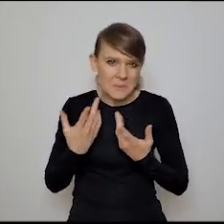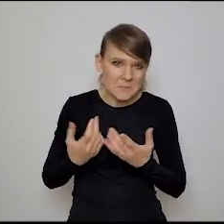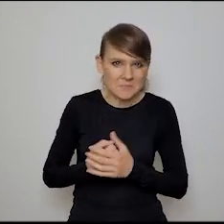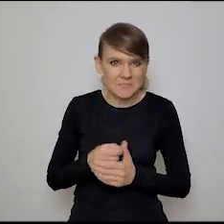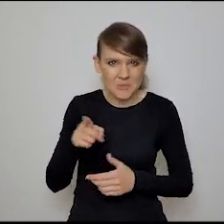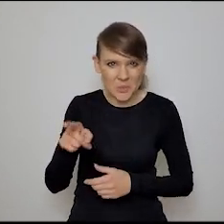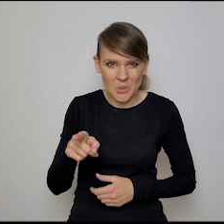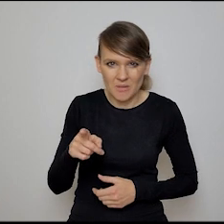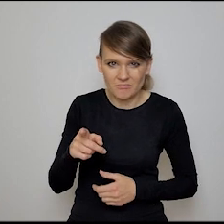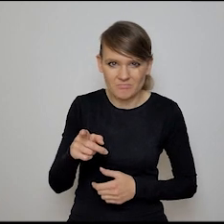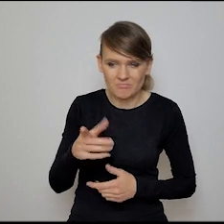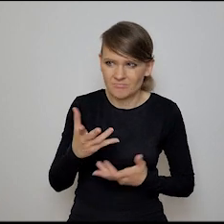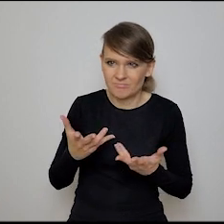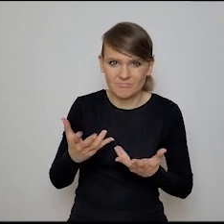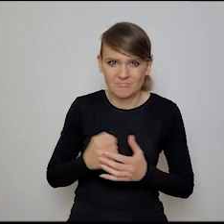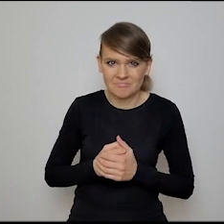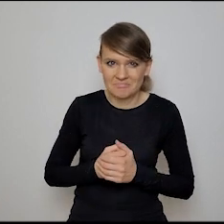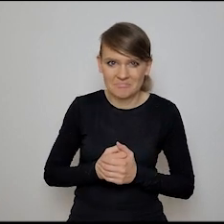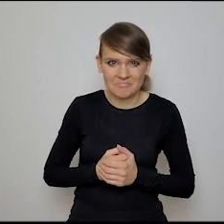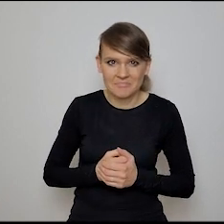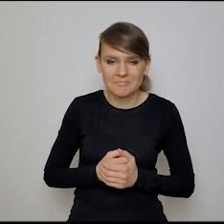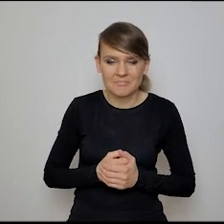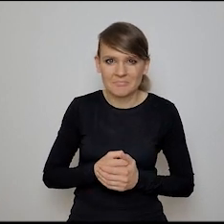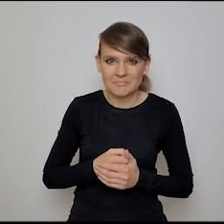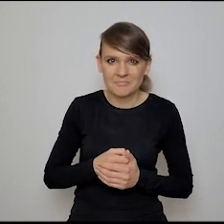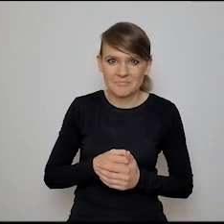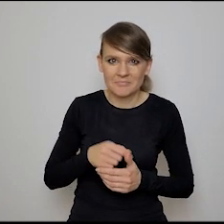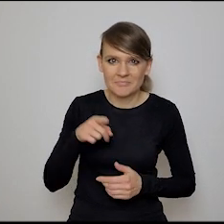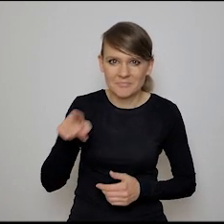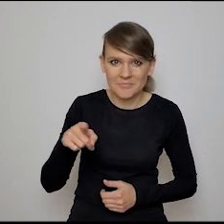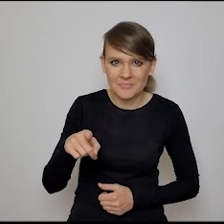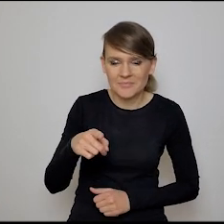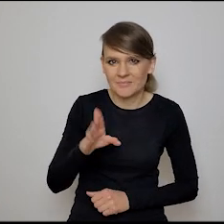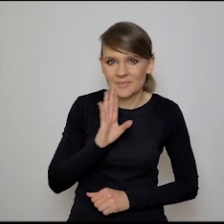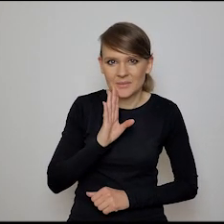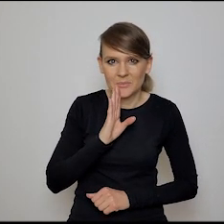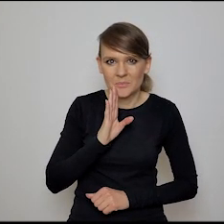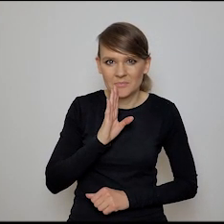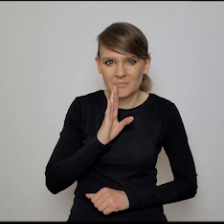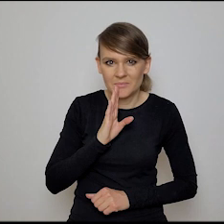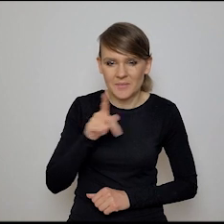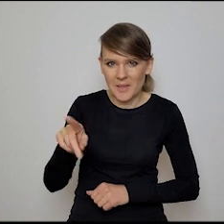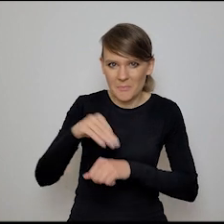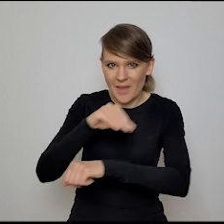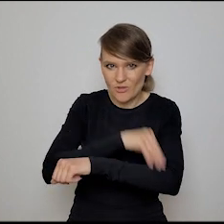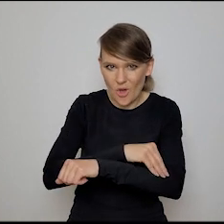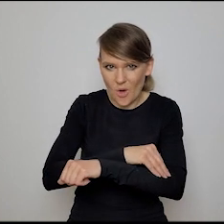jest... Czy to jest... Jakaś taka dimensionality reduction. jest jakaś... Tak? To jest metoda redukcji wymiaru po